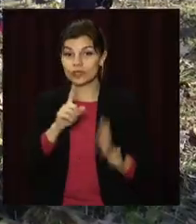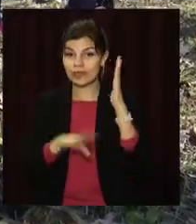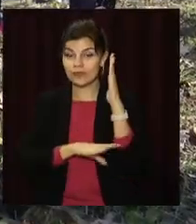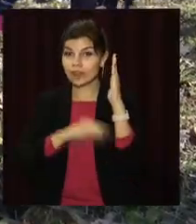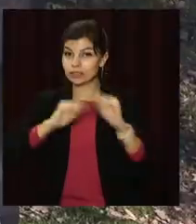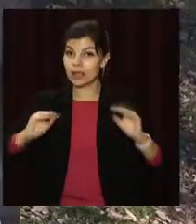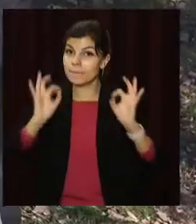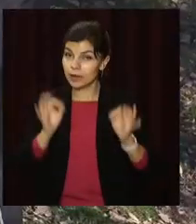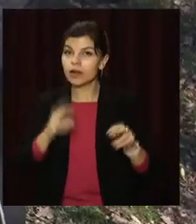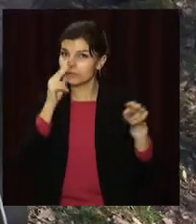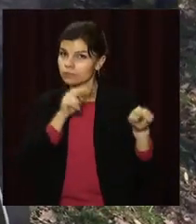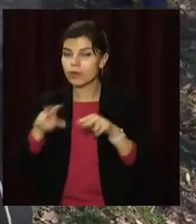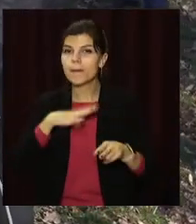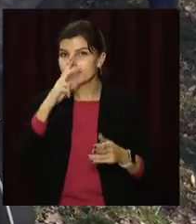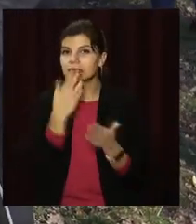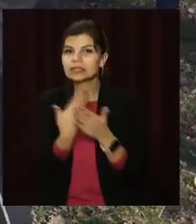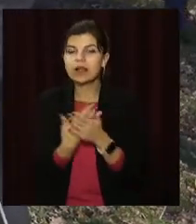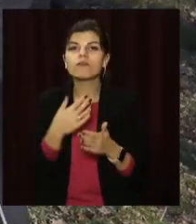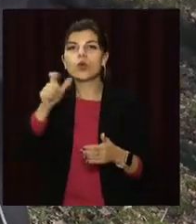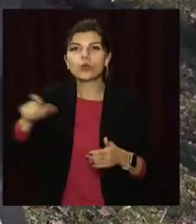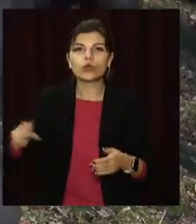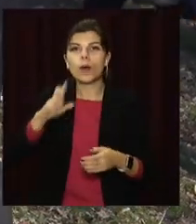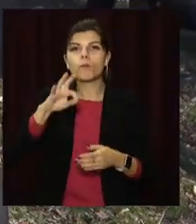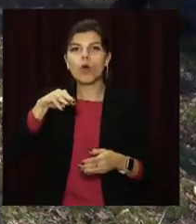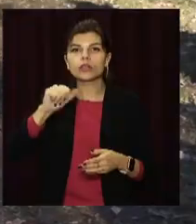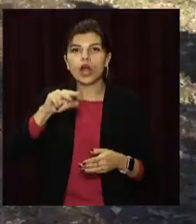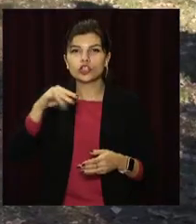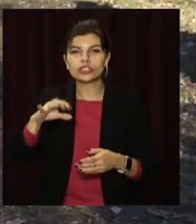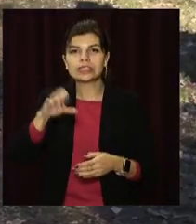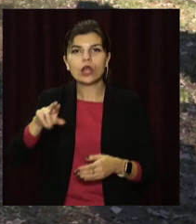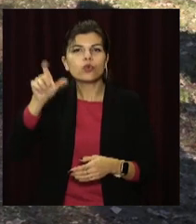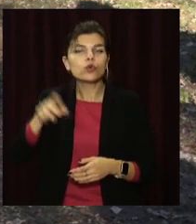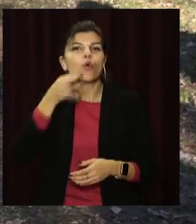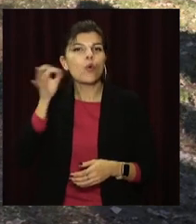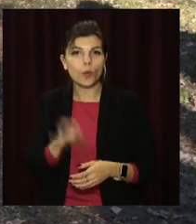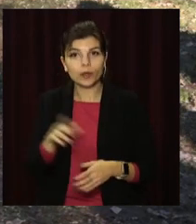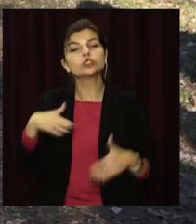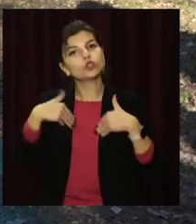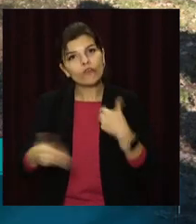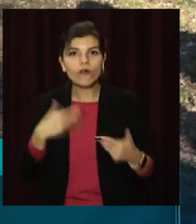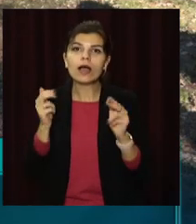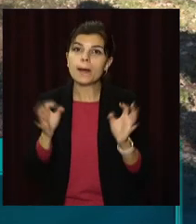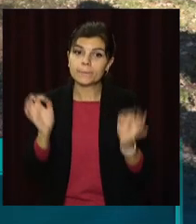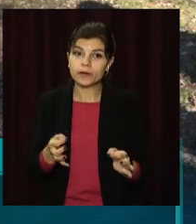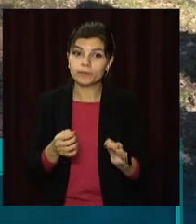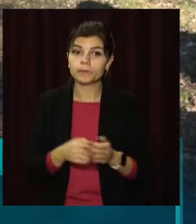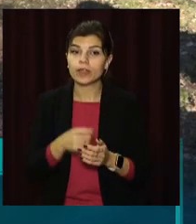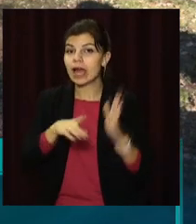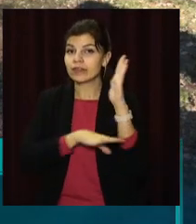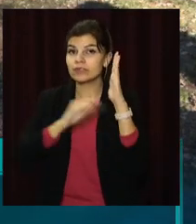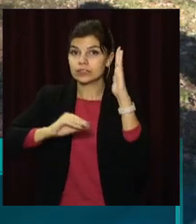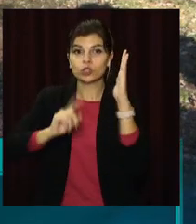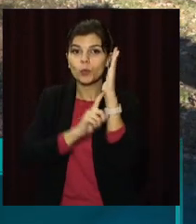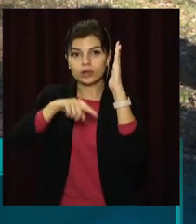ботанічного саду. Напомагали містянам та давали практичні рекомендації. Саджається рослина таким чином, щоб знизу був пухий ґрунт.